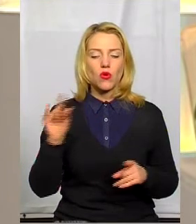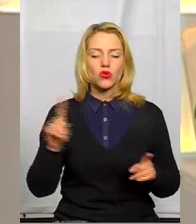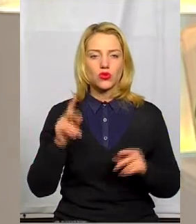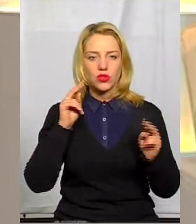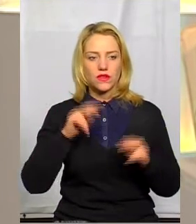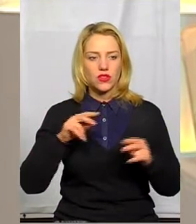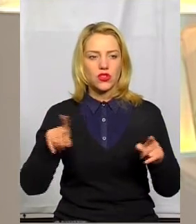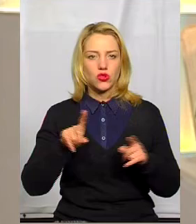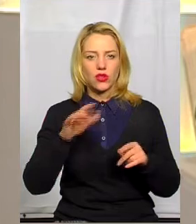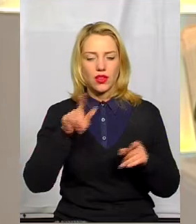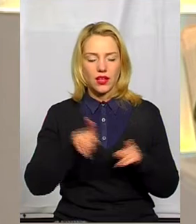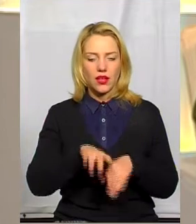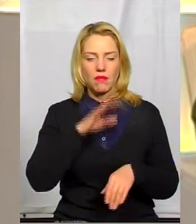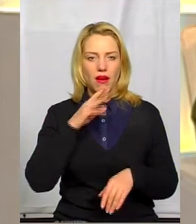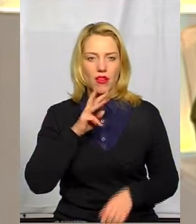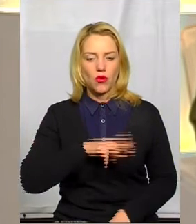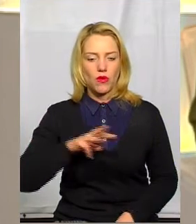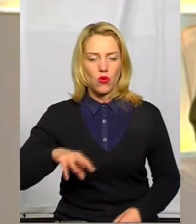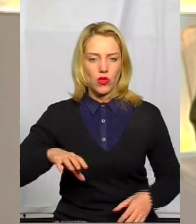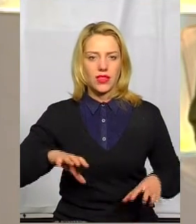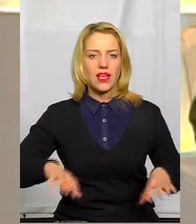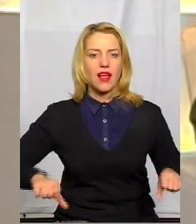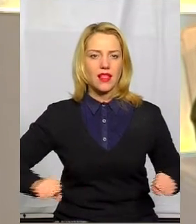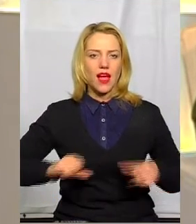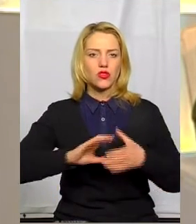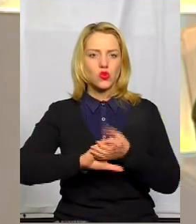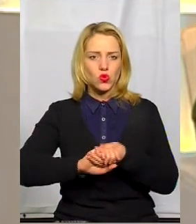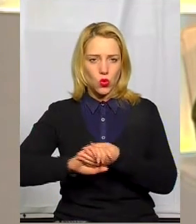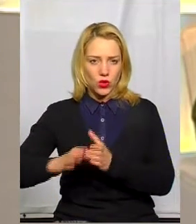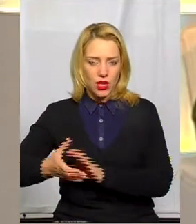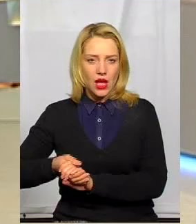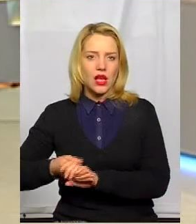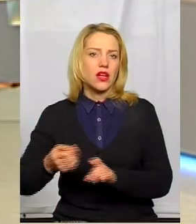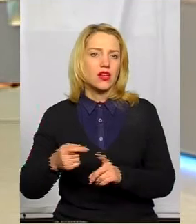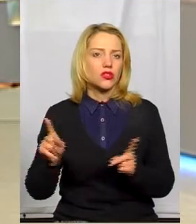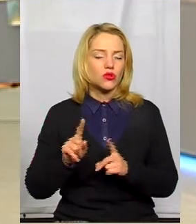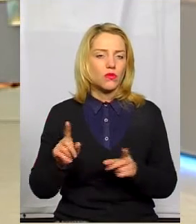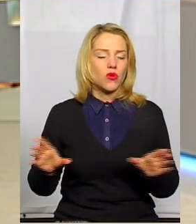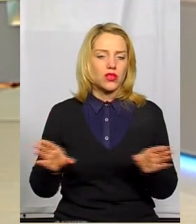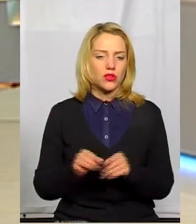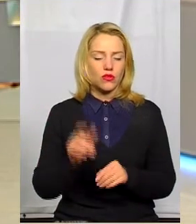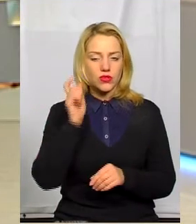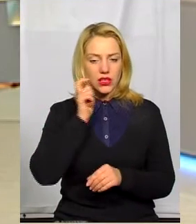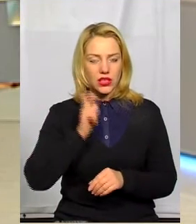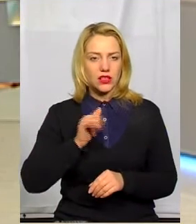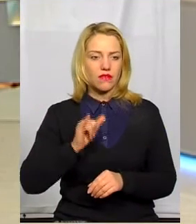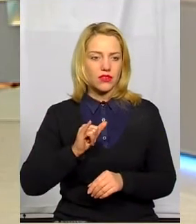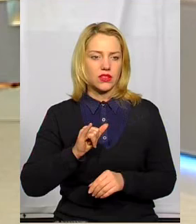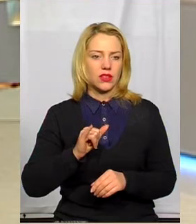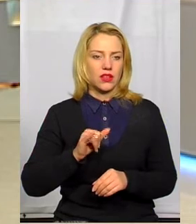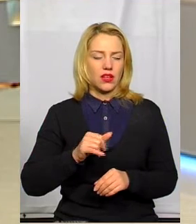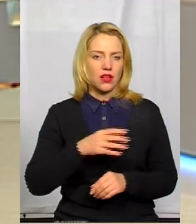багатомільйонний ланцюг, який поєднував Київ і Львів, що от він вже мав місце? Про що це свідчило?